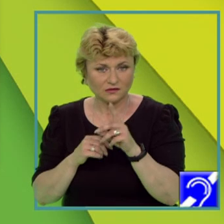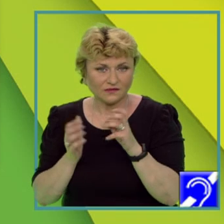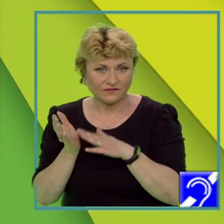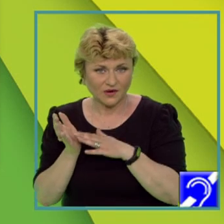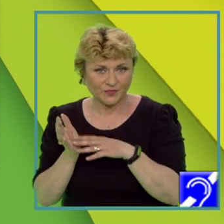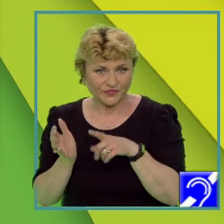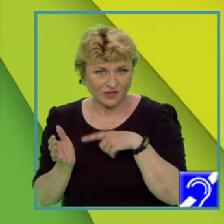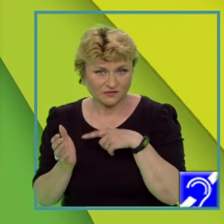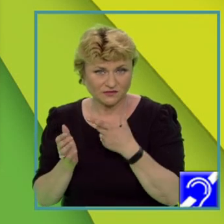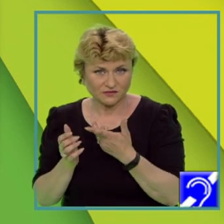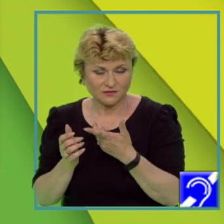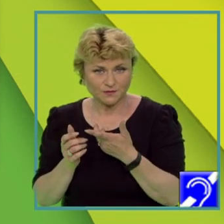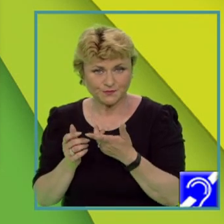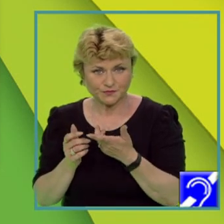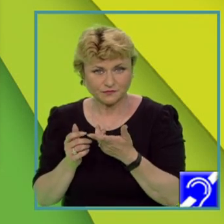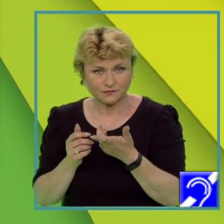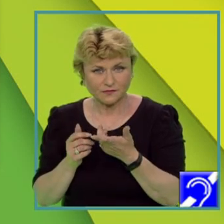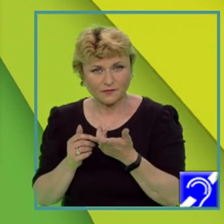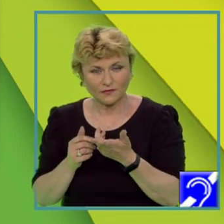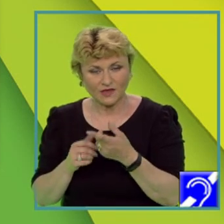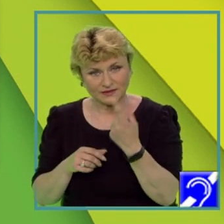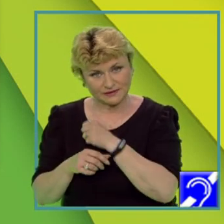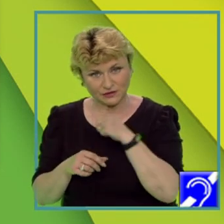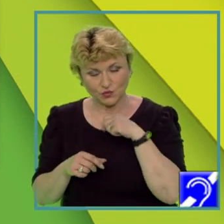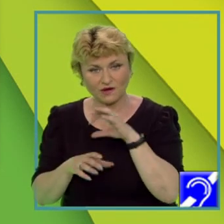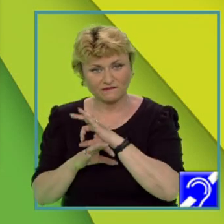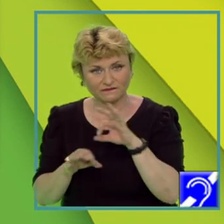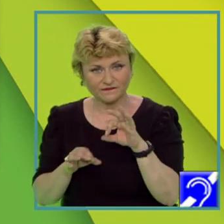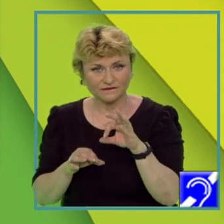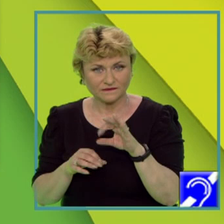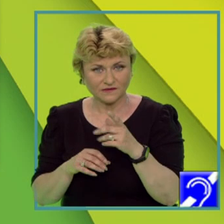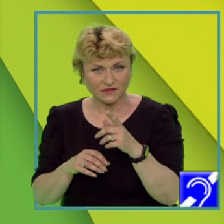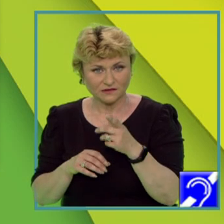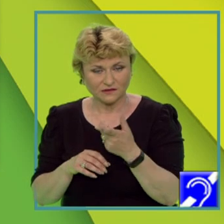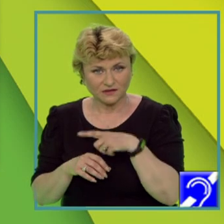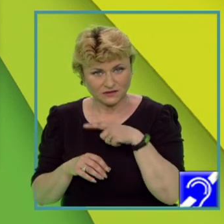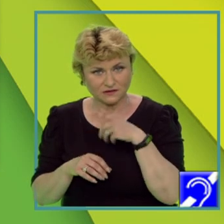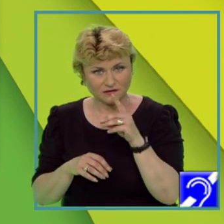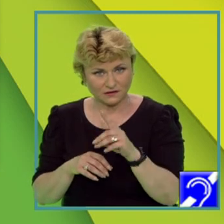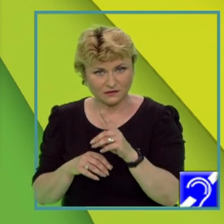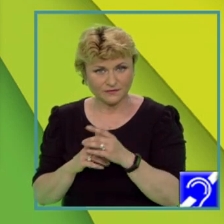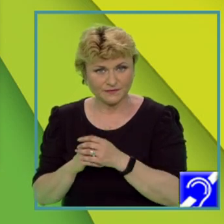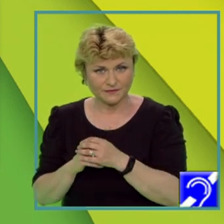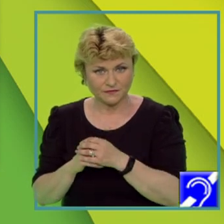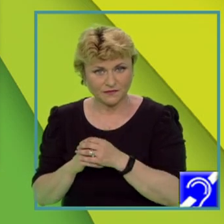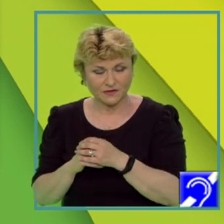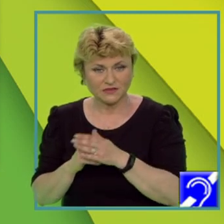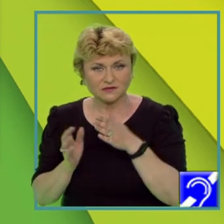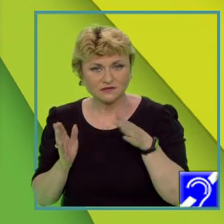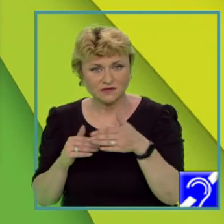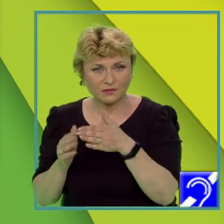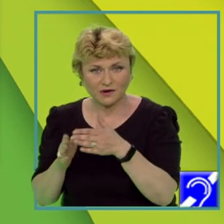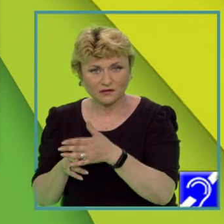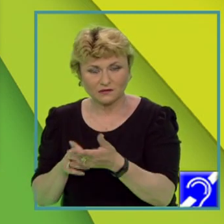este un aflient al Someșului Mare. Și atunci, singura variantă de răspuns este D. Prin urmare, străbate orașul